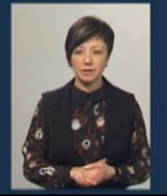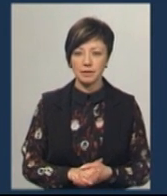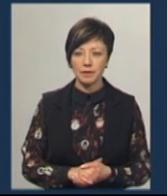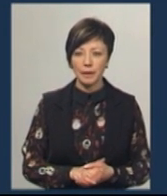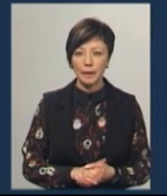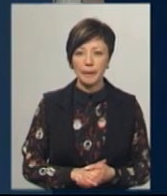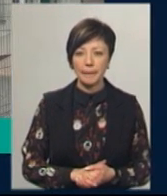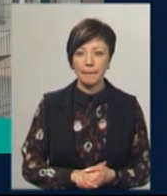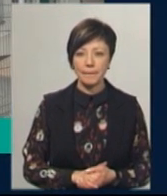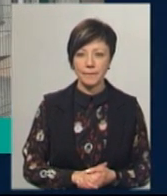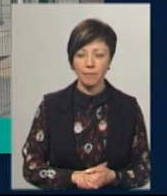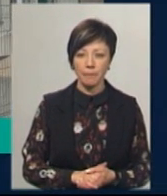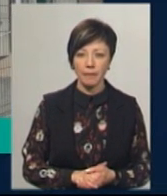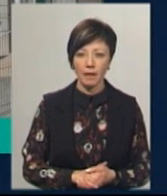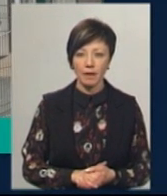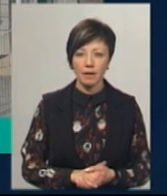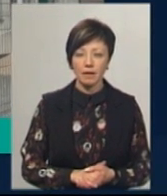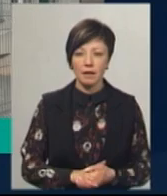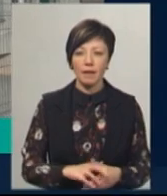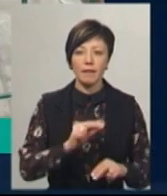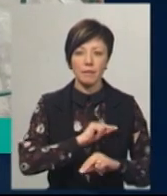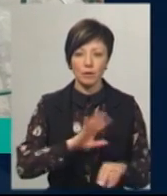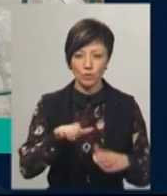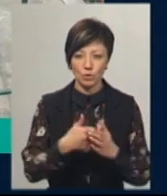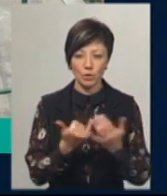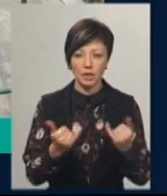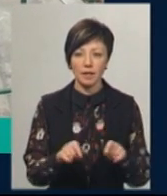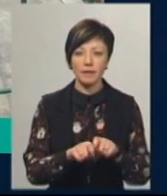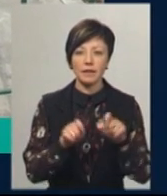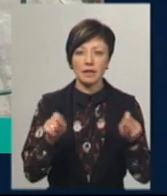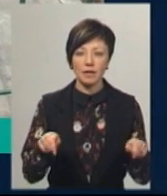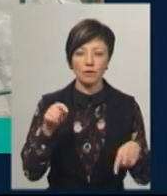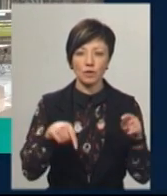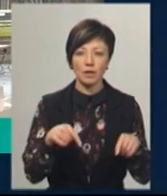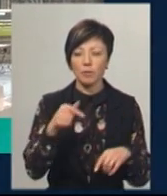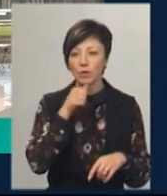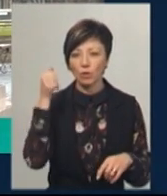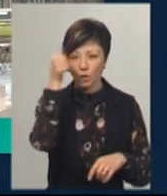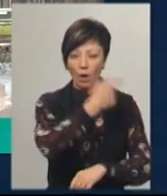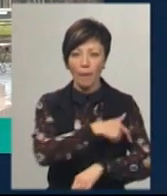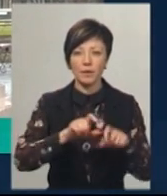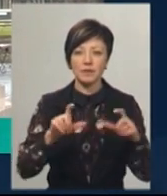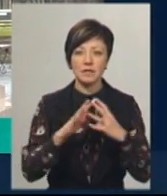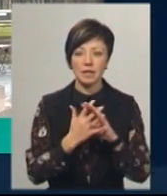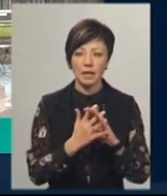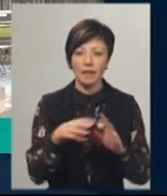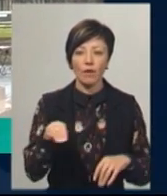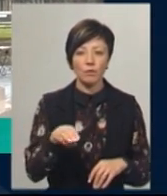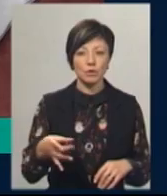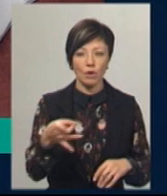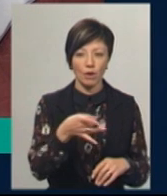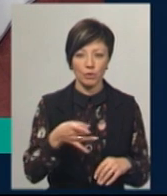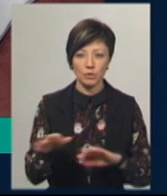Музика Не працює донині відкрита восени минулого року амбулаторія у селі Святець Теофіпільського